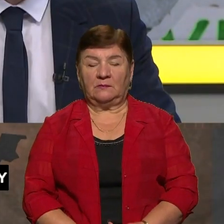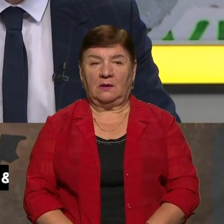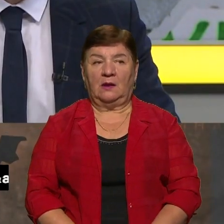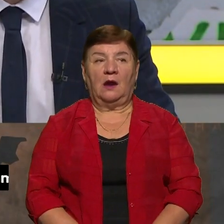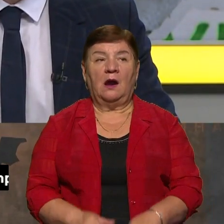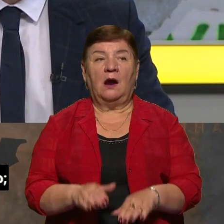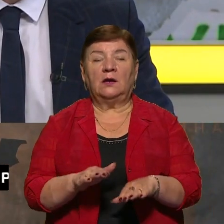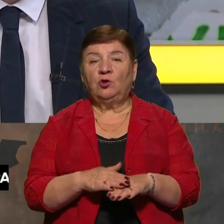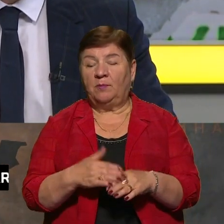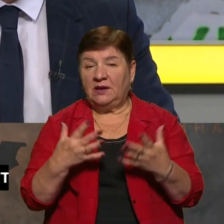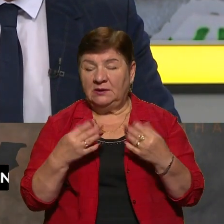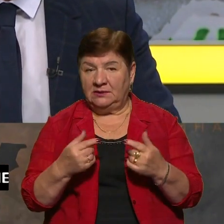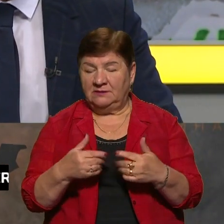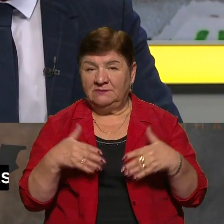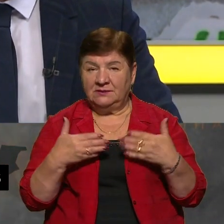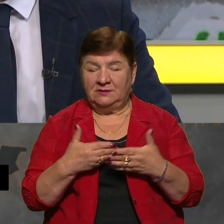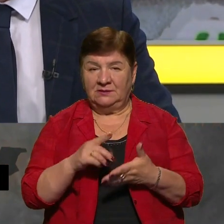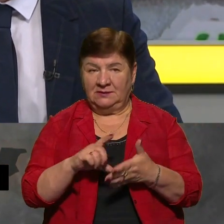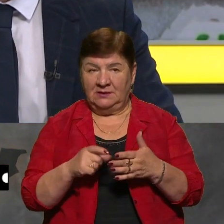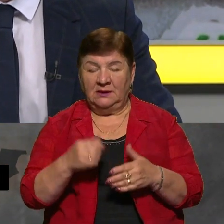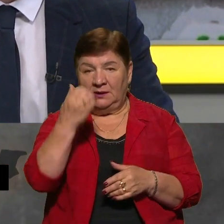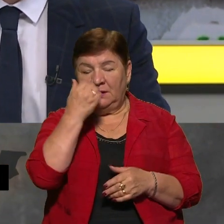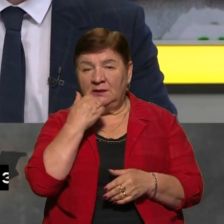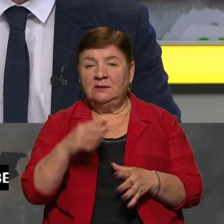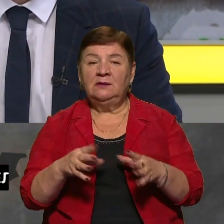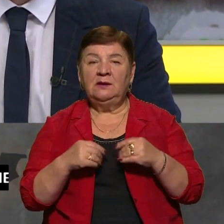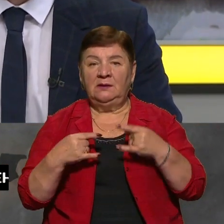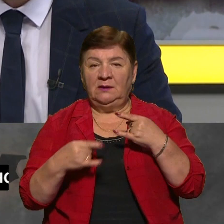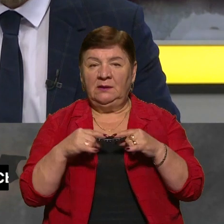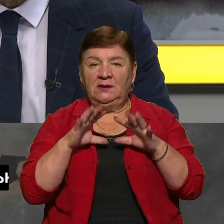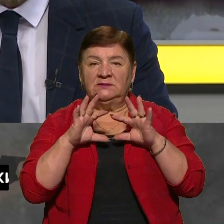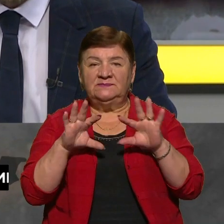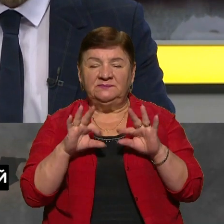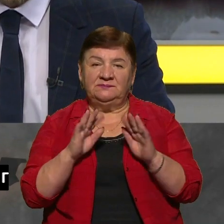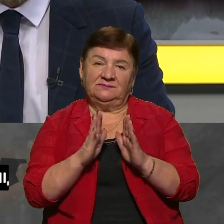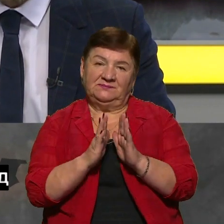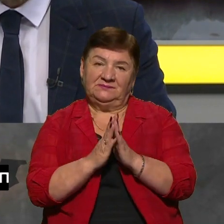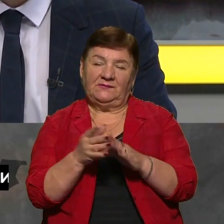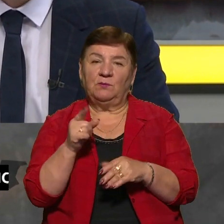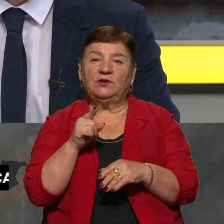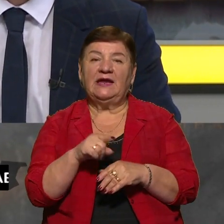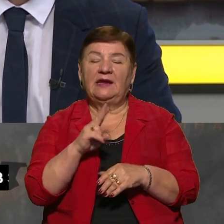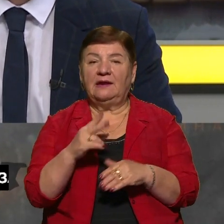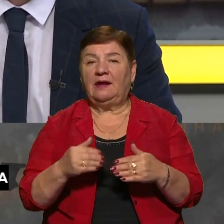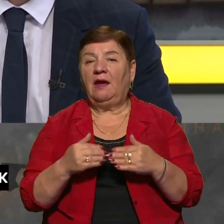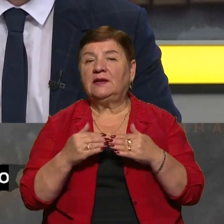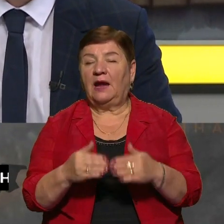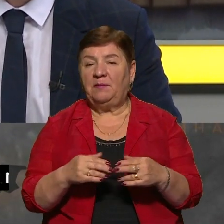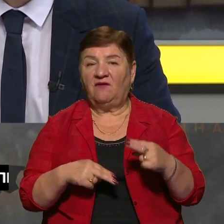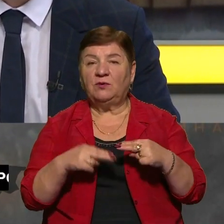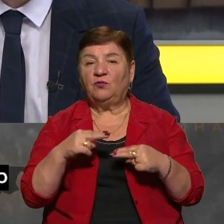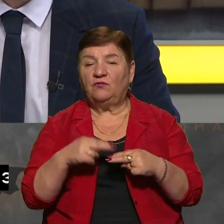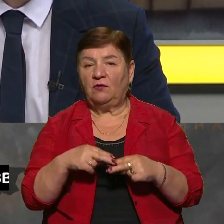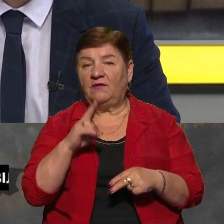Доброго дня, вітаю вас, студія. Дякуємо, що приєдналися до нашого ефіру. Розкажіть, будь ласка, про те, які етапи відбудови